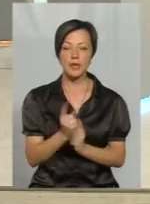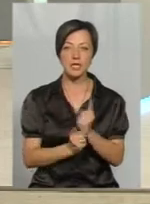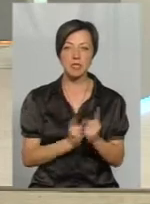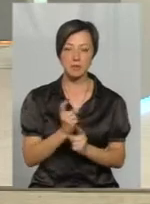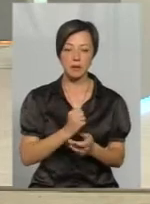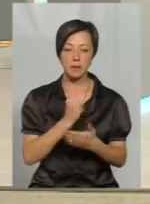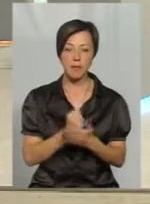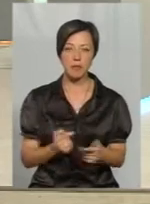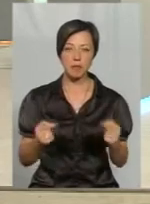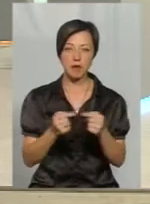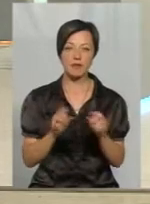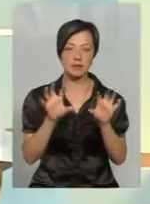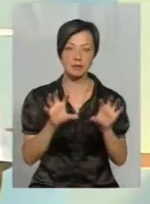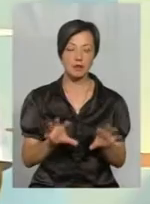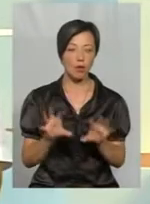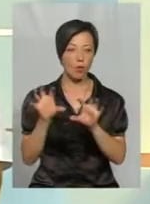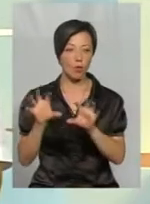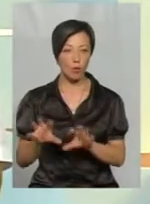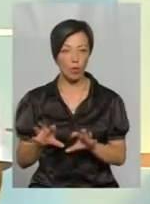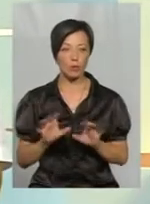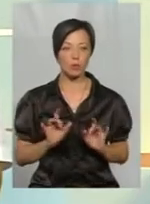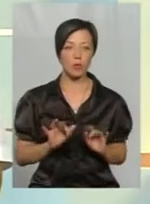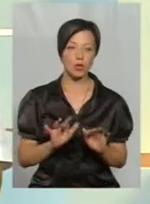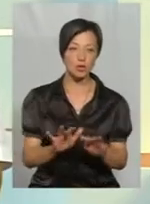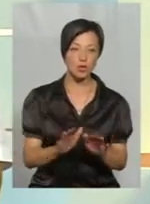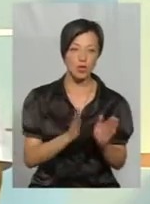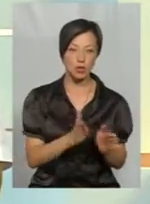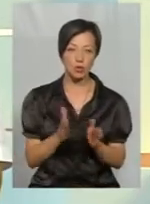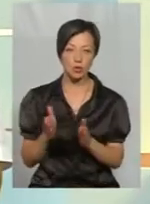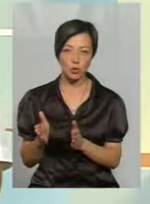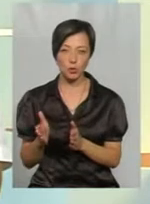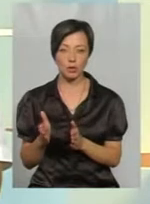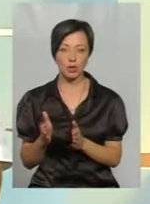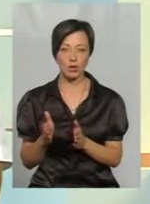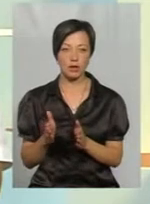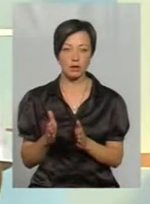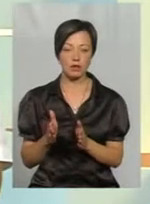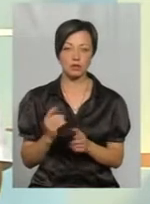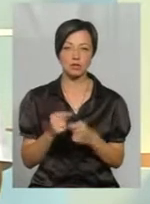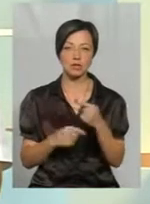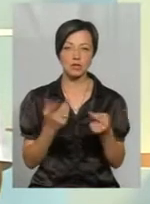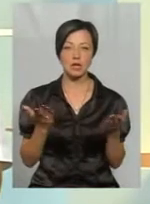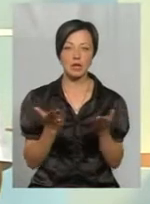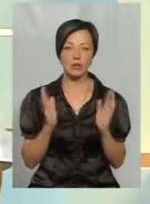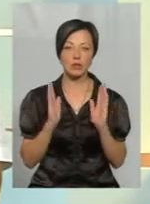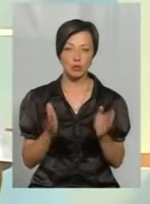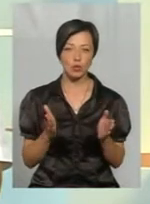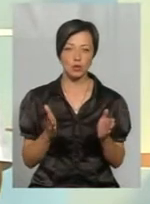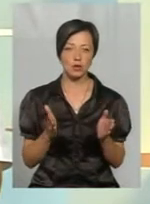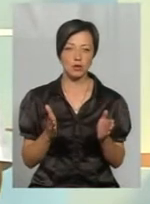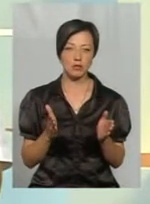прийняли певні закони, процедури, через які буде безпечніше,